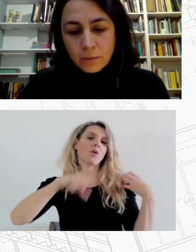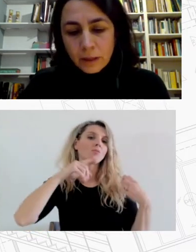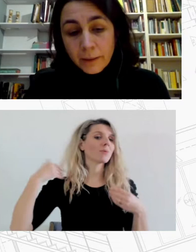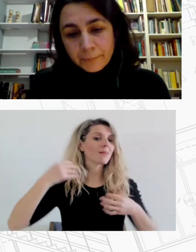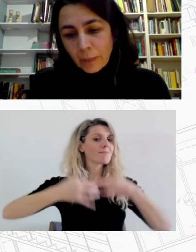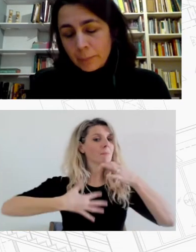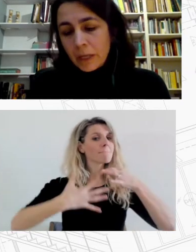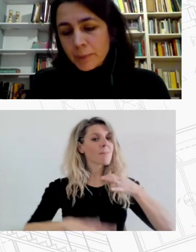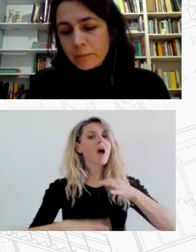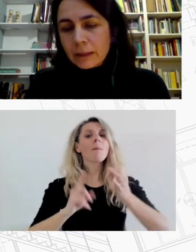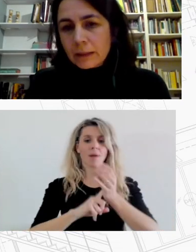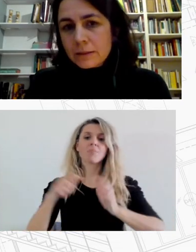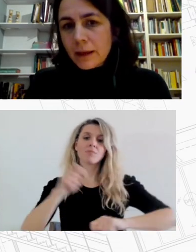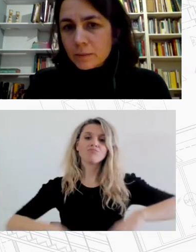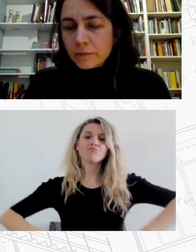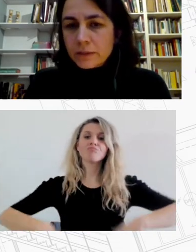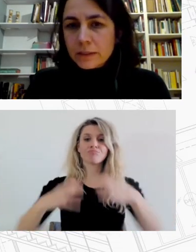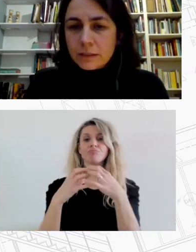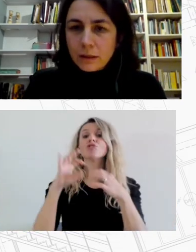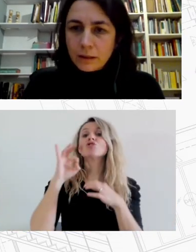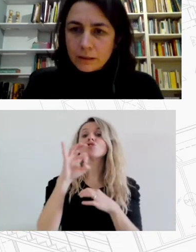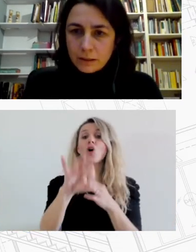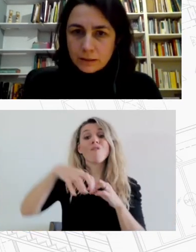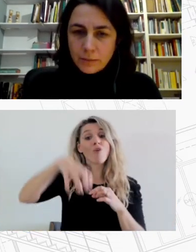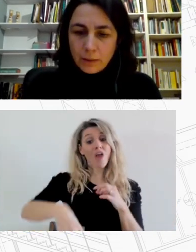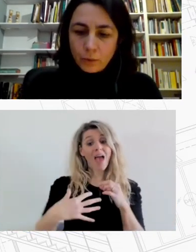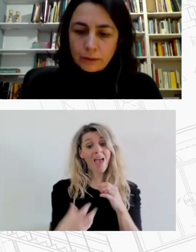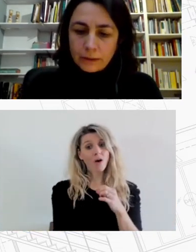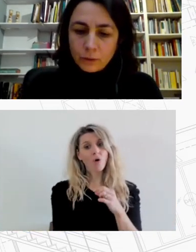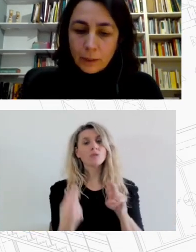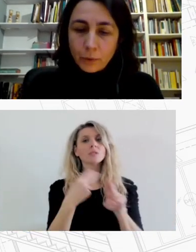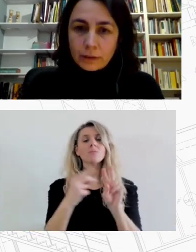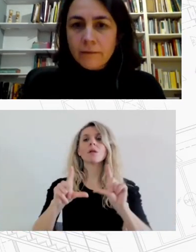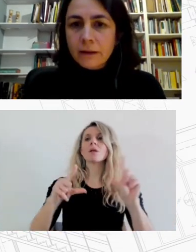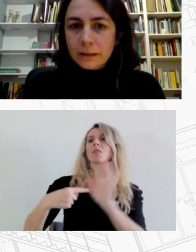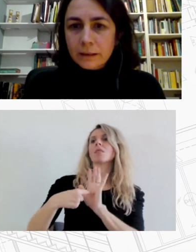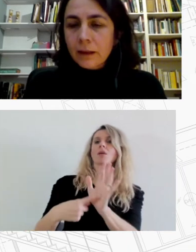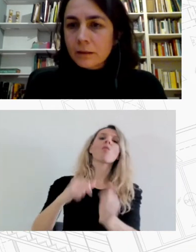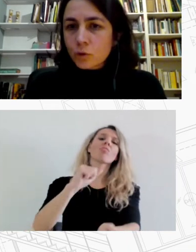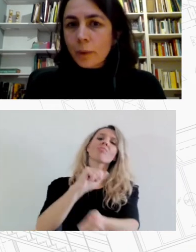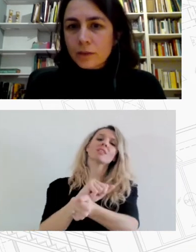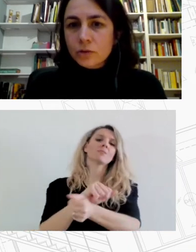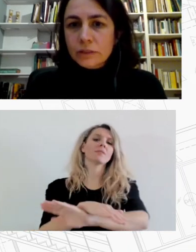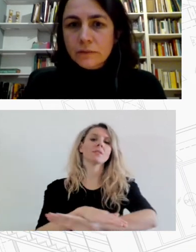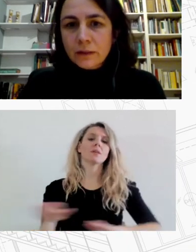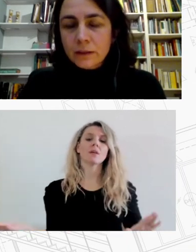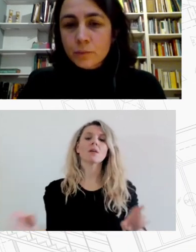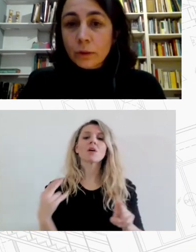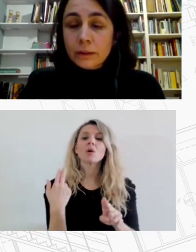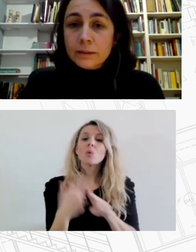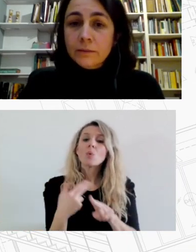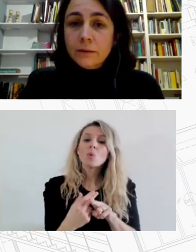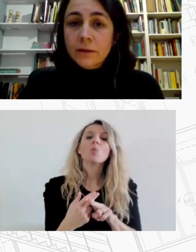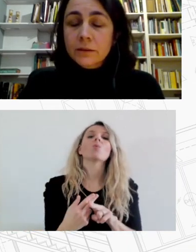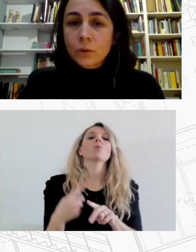το στίγμα μιας πραγματικής δέσμευσης σε μια πολιτική ότι αποκτά βαρύτητα στο πλαίσιο της κυβερνητικής